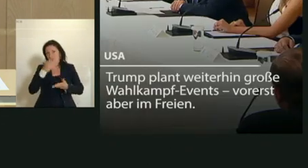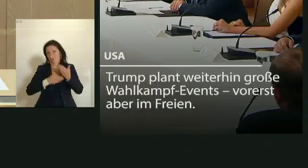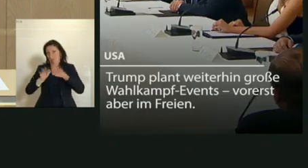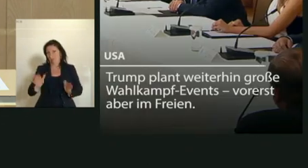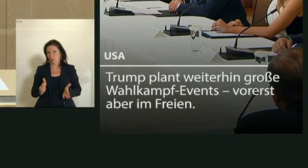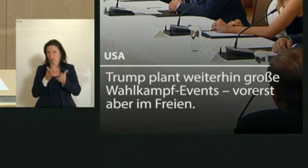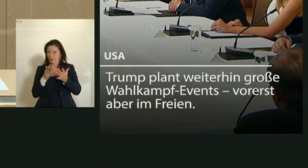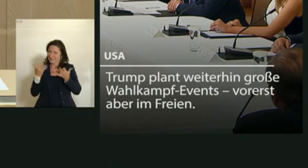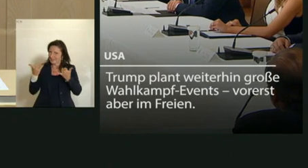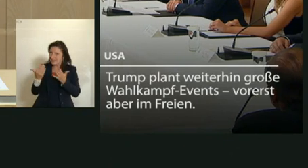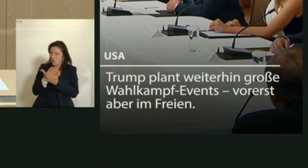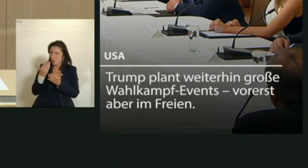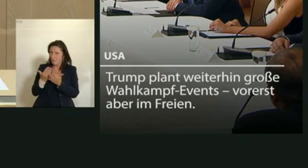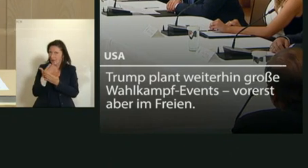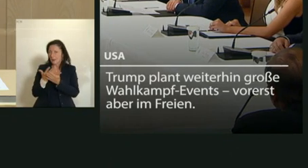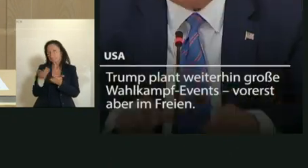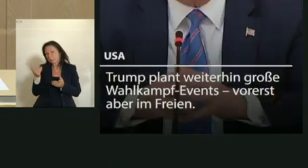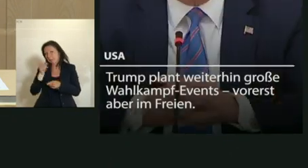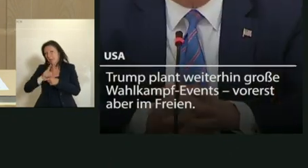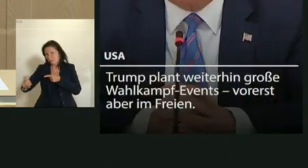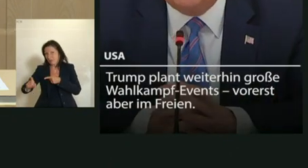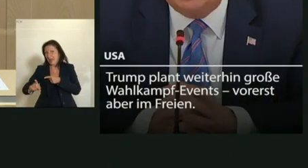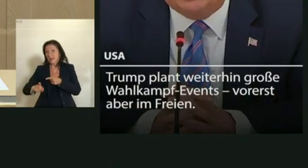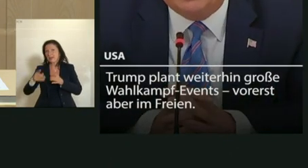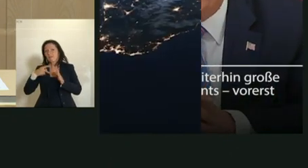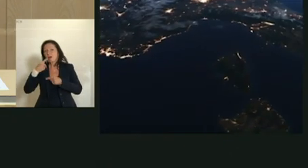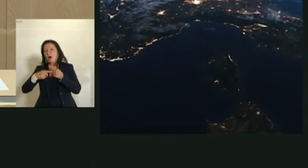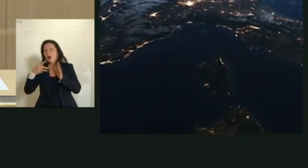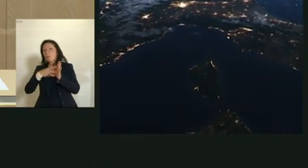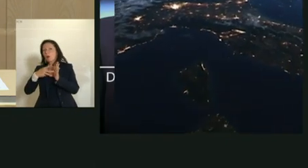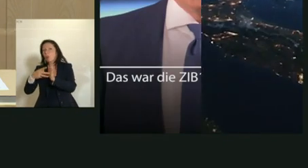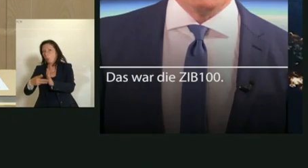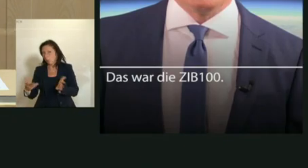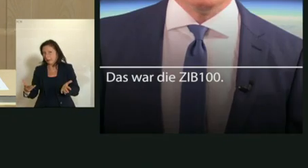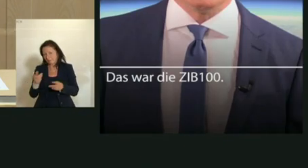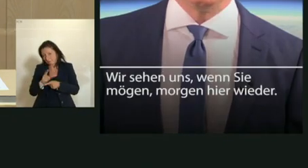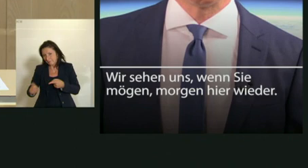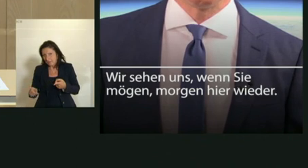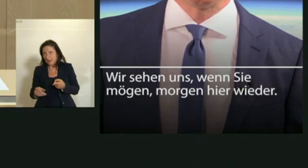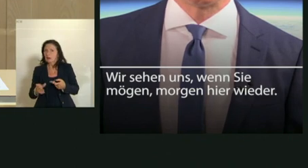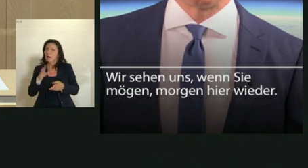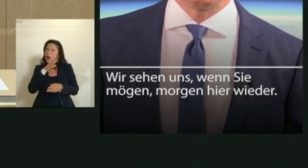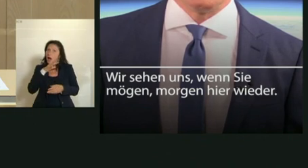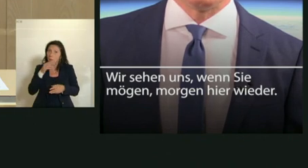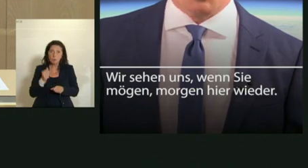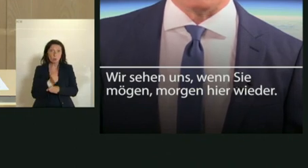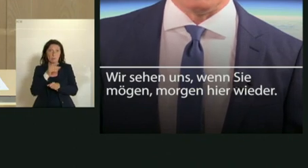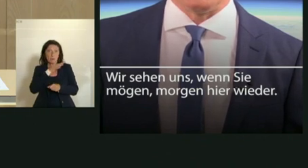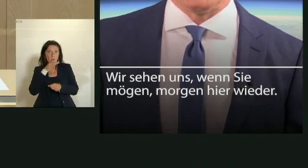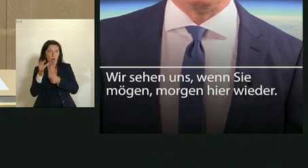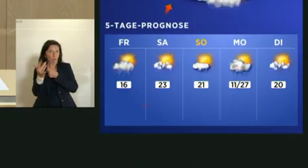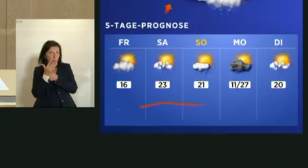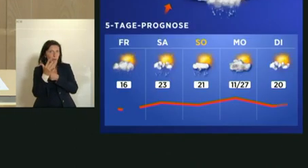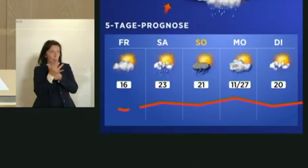gegenständliche Novelle keinem Begutachtungsverfahren unterzogen wurde und so viele kritische Stellungnahmen trotzdem eingekommen